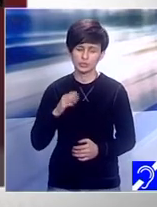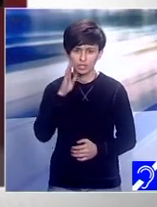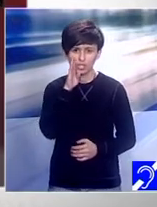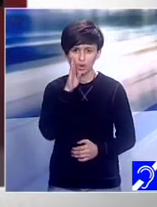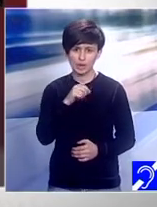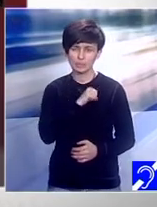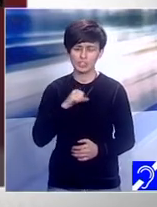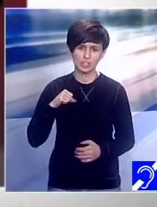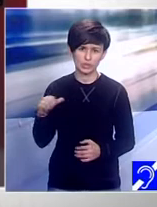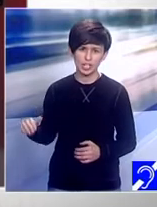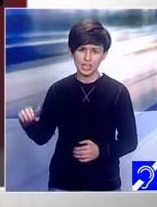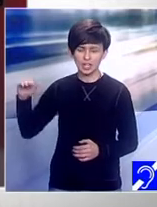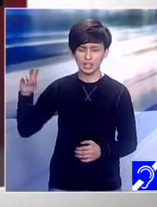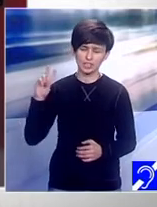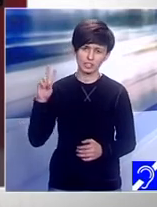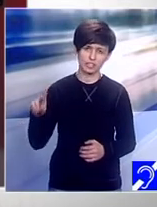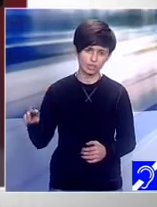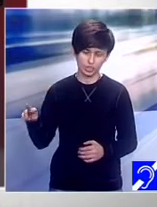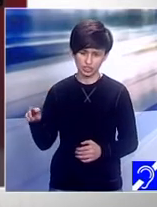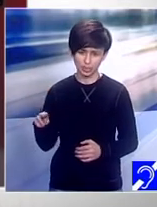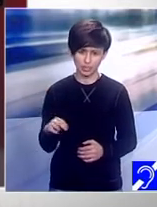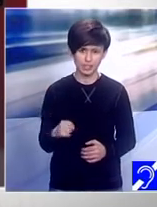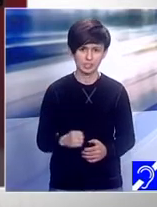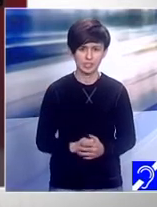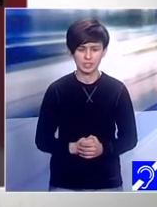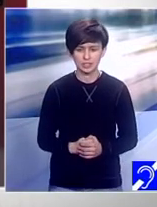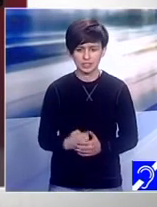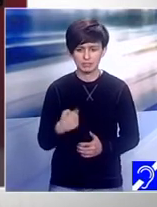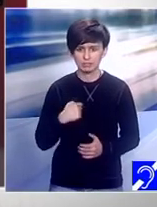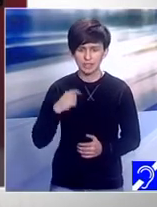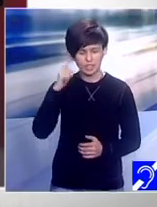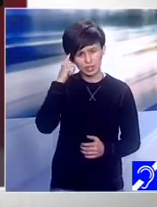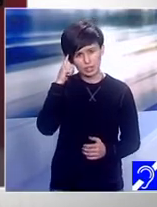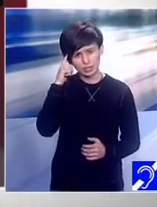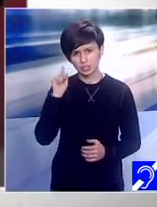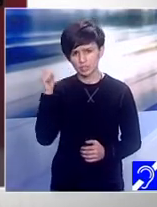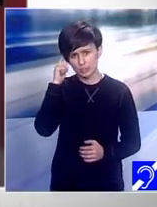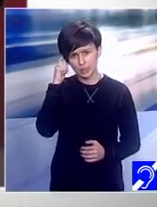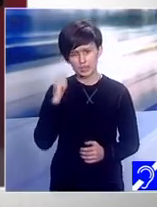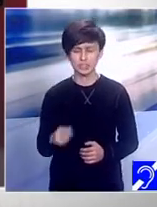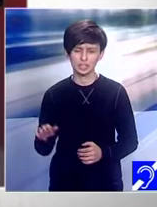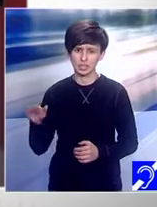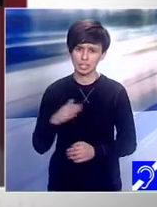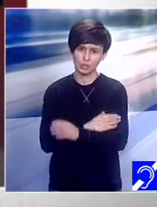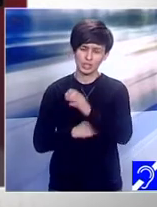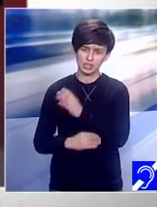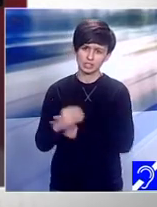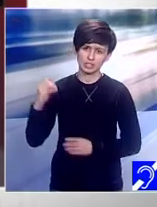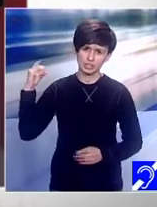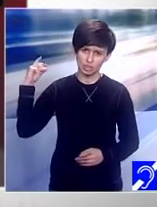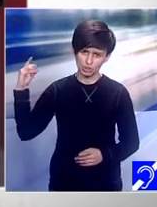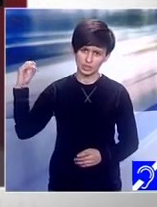trei ani, da. Și am hotărât că nu am făcut copii, eu nu am socotit că au sindrom down sau ce au, am socotit că nu am făcut copii ca să